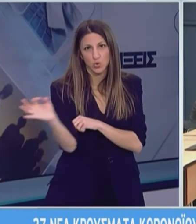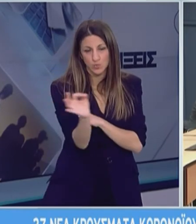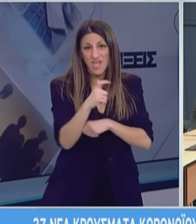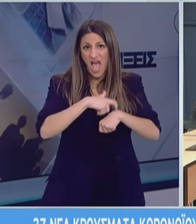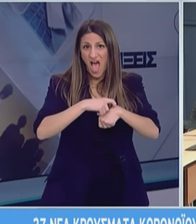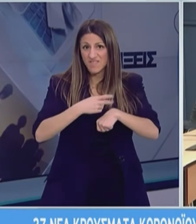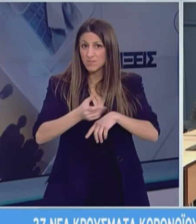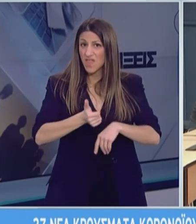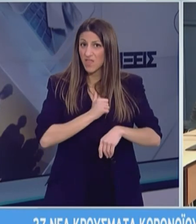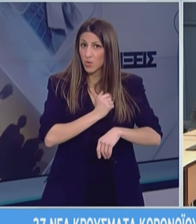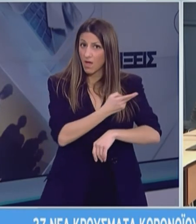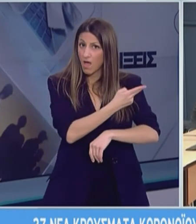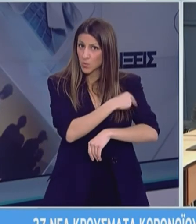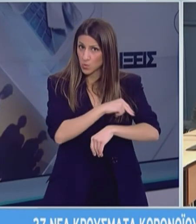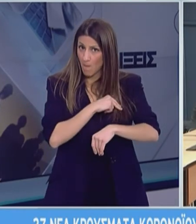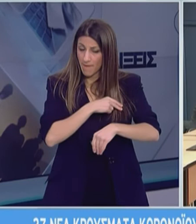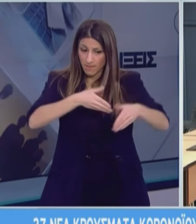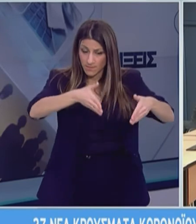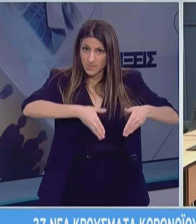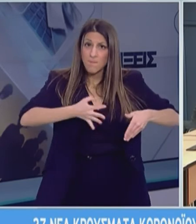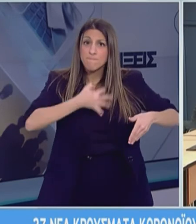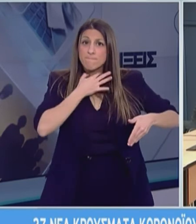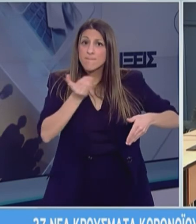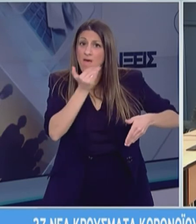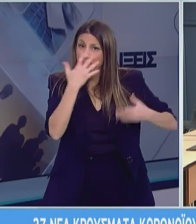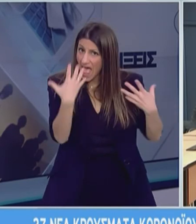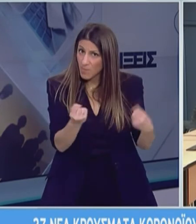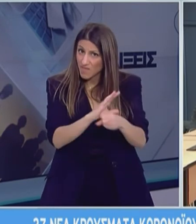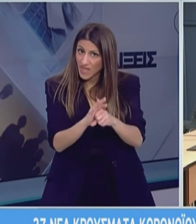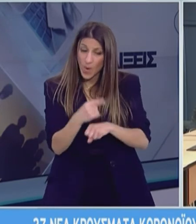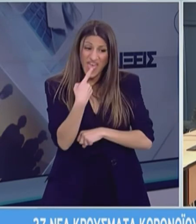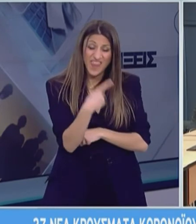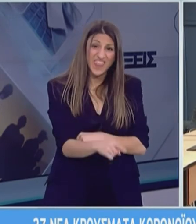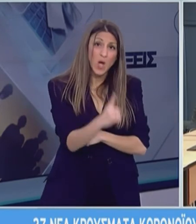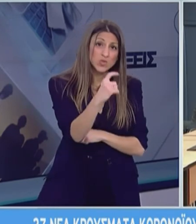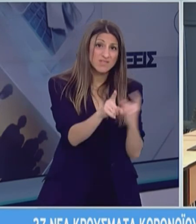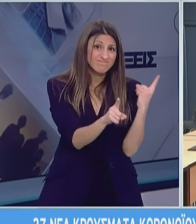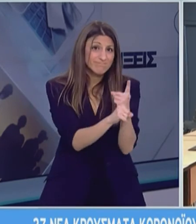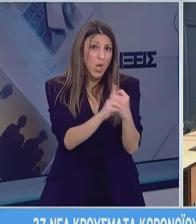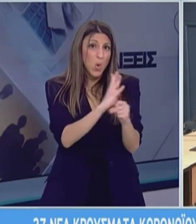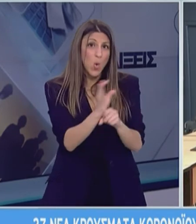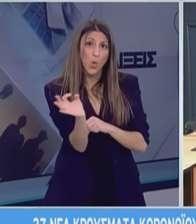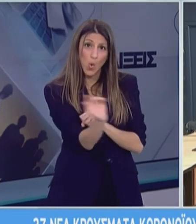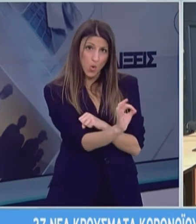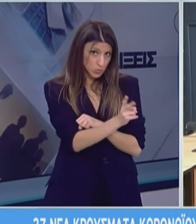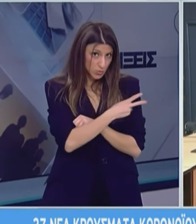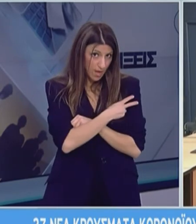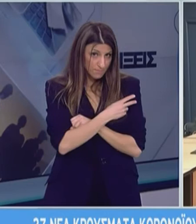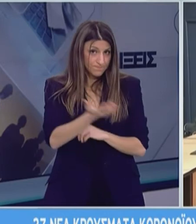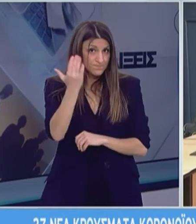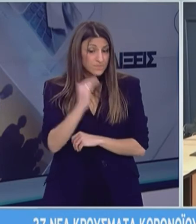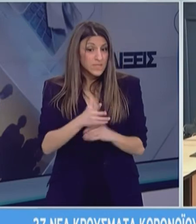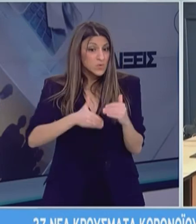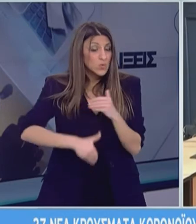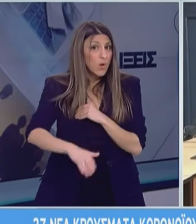τομέα και τα στρατιωτικά νοσοκομεία. Από αυτές έχετε πει ότι οι 210 είναι αποκλειστικά για ασθενείς με κορονοϊό. Επειδή τα